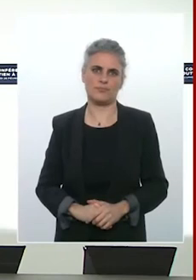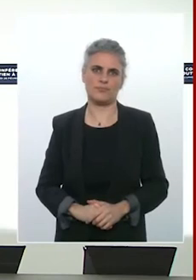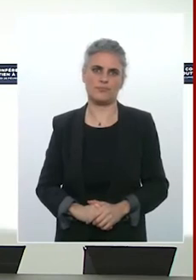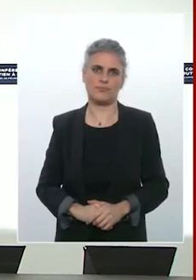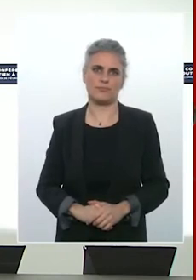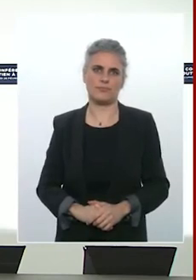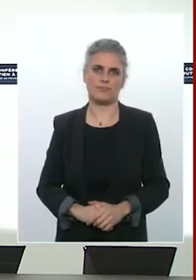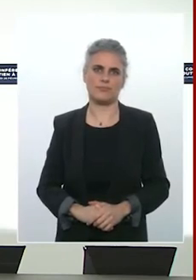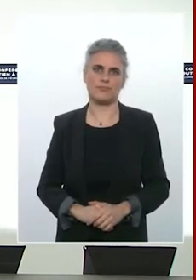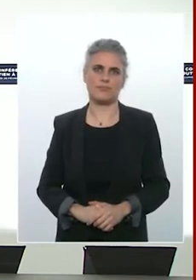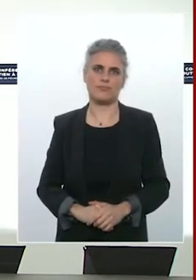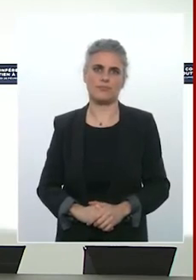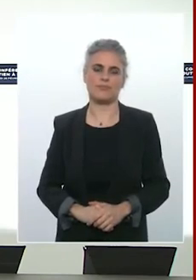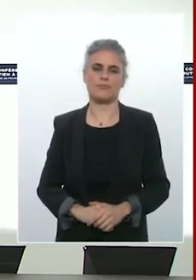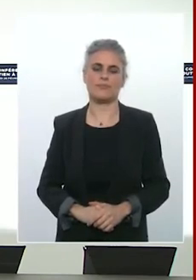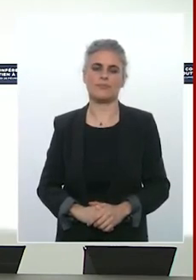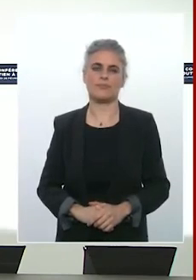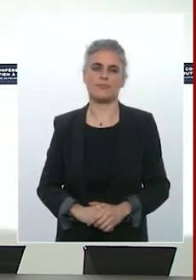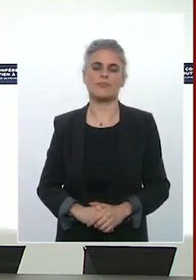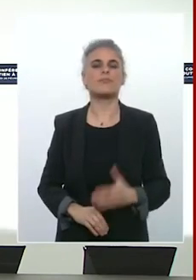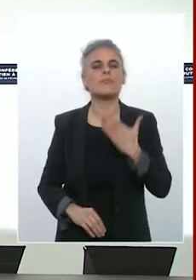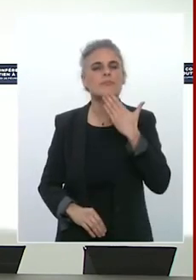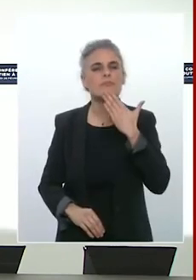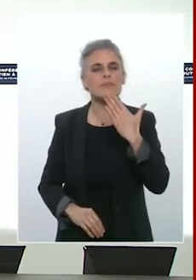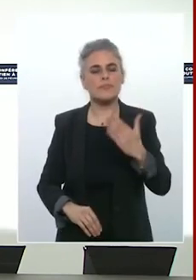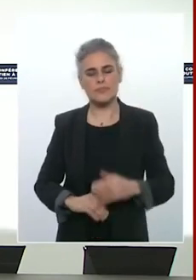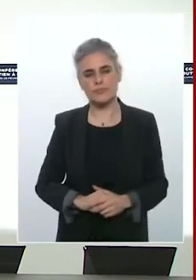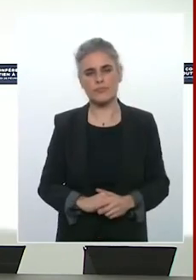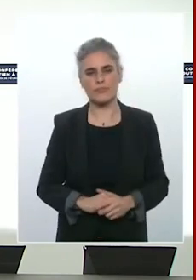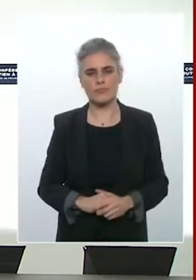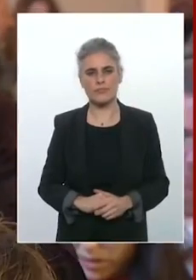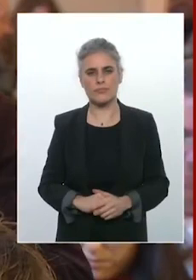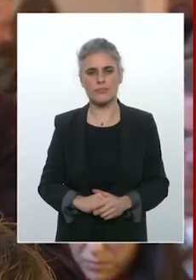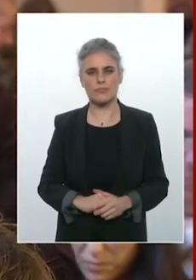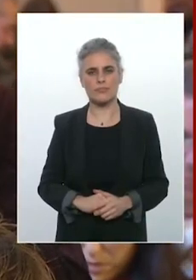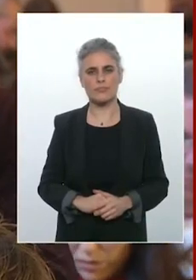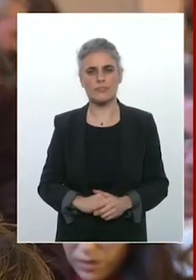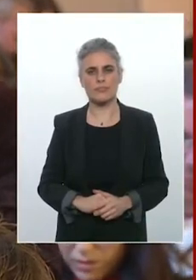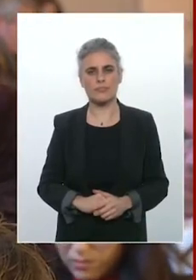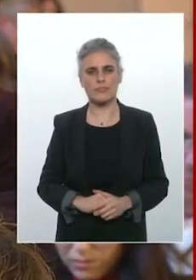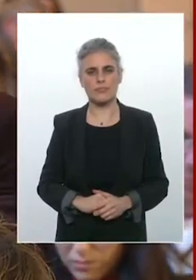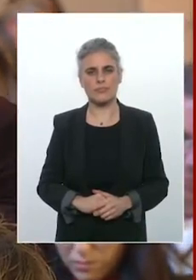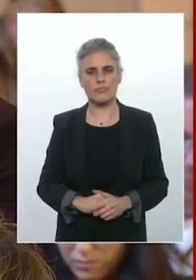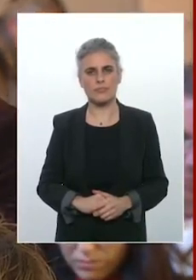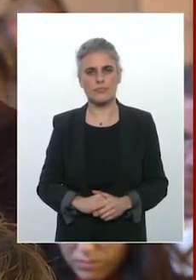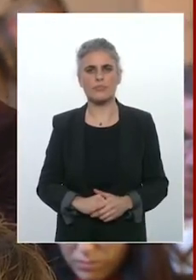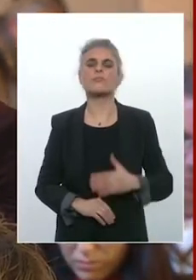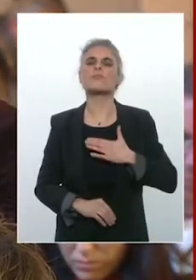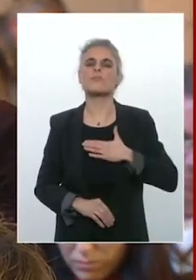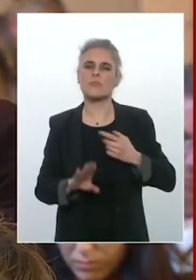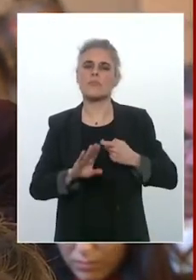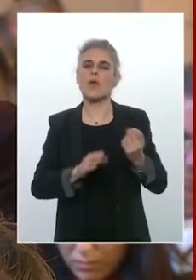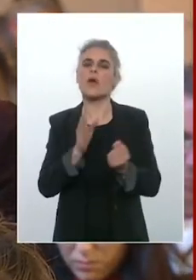Bonsoir, Monsieur le Président, M. Tessono, je vais vous présenter un nouvel hebdomadaire avec des personnes en situation de handicap mental. ça montre comment